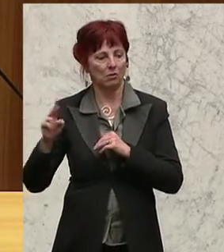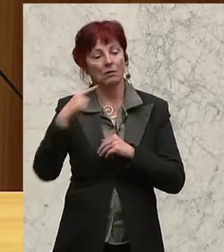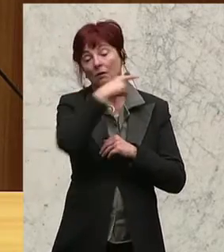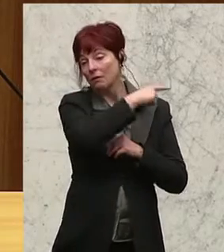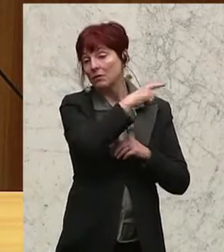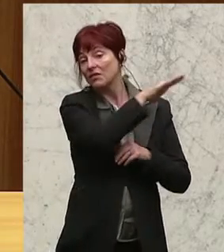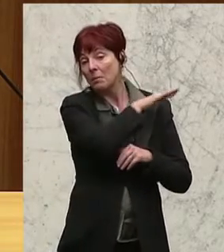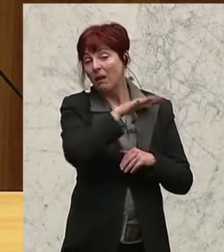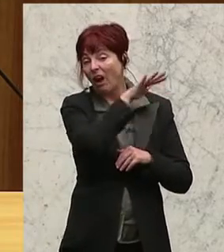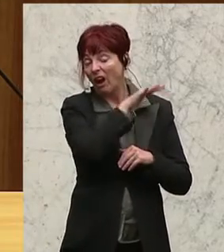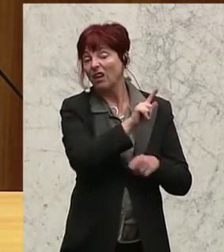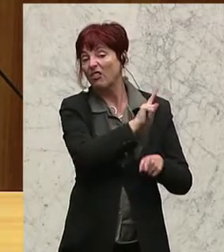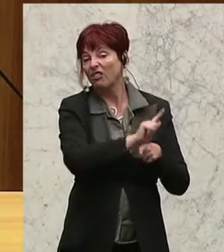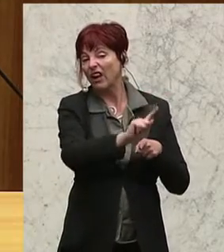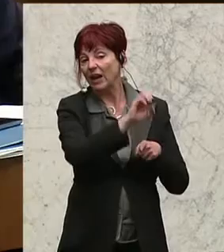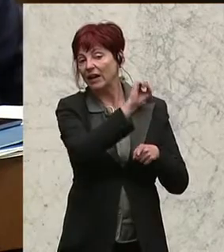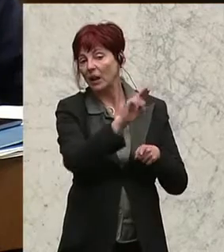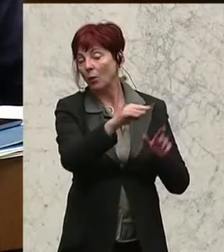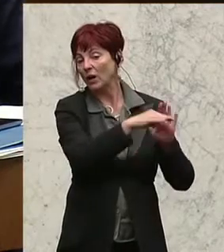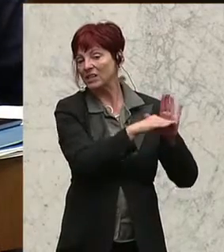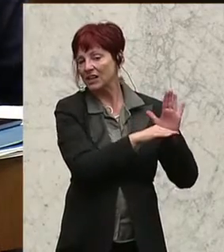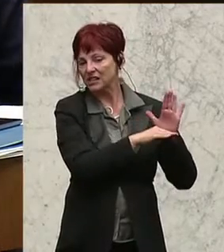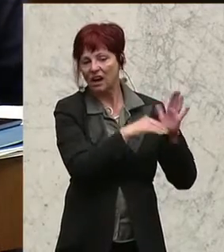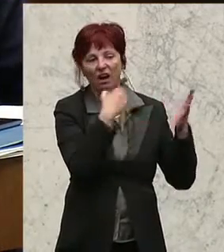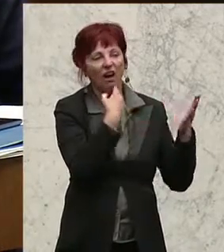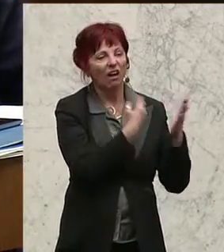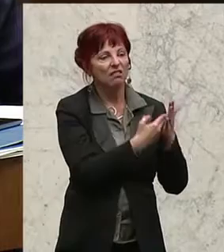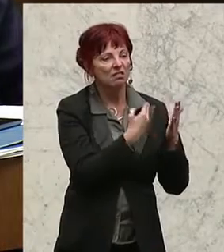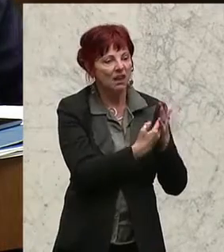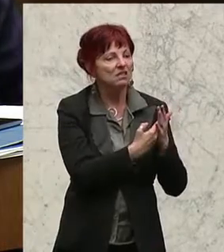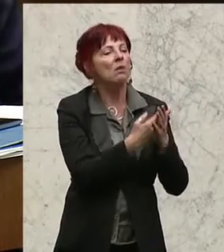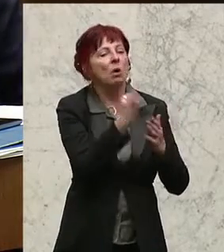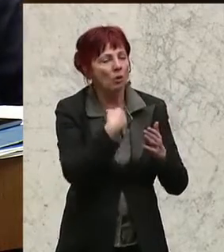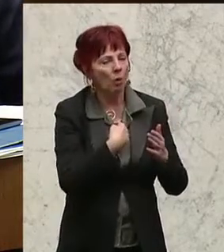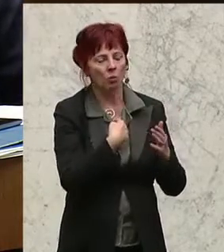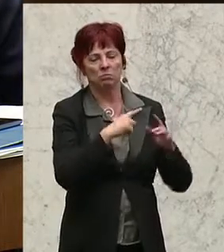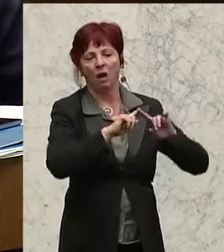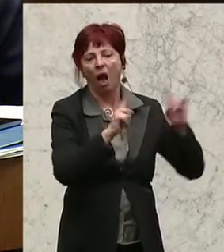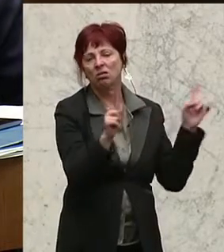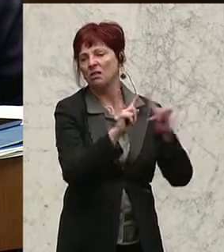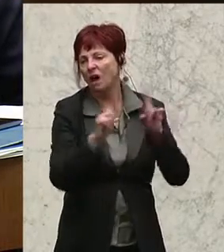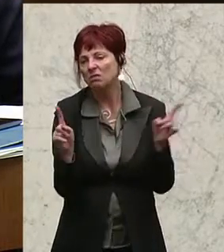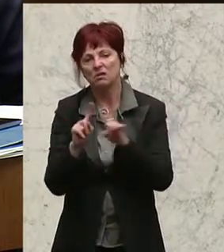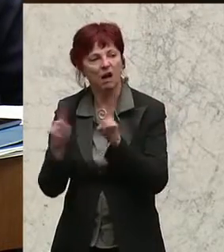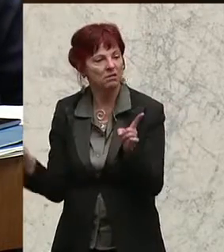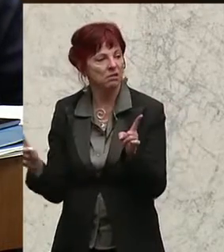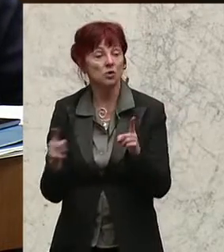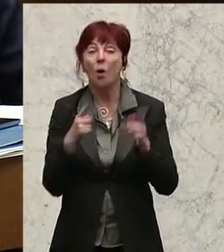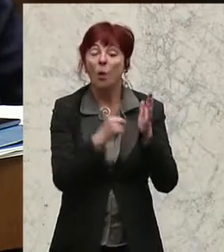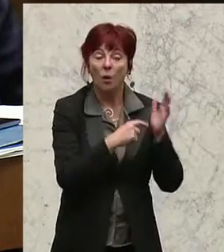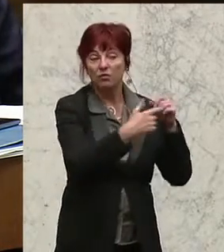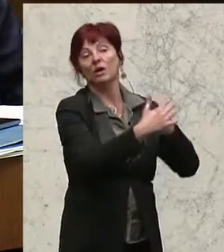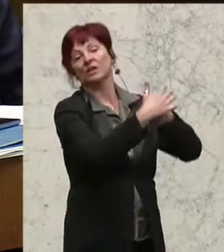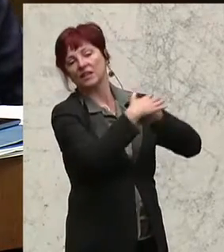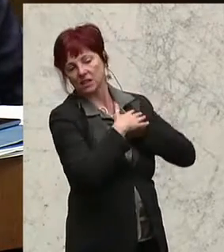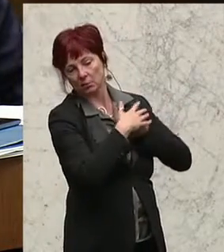wie in vielen anderen Fällen zur Entstehung von verschiedensten Fleckerlteppichen, die mitunter eben diskriminierend sind und